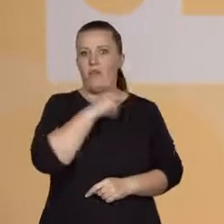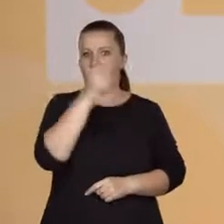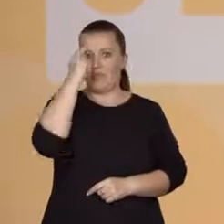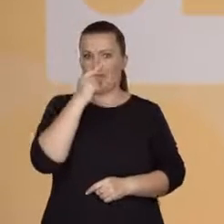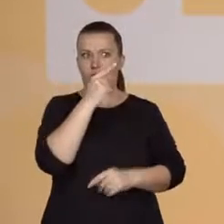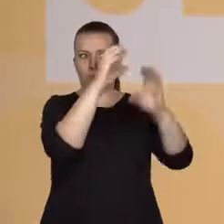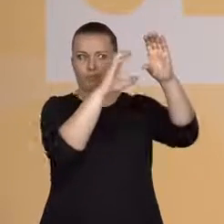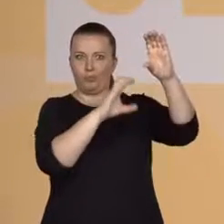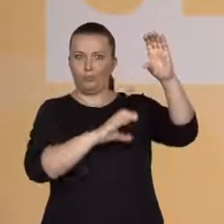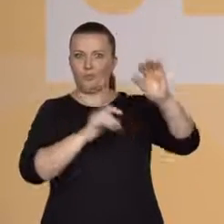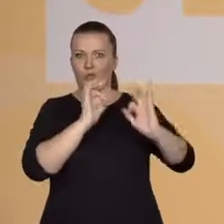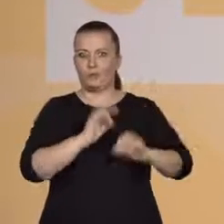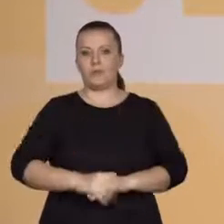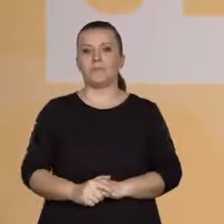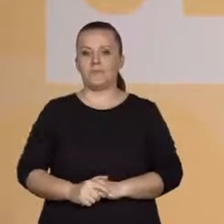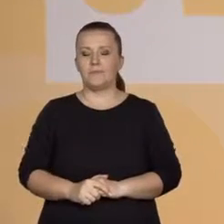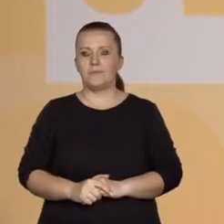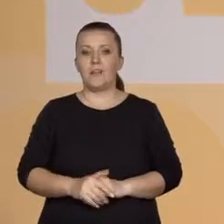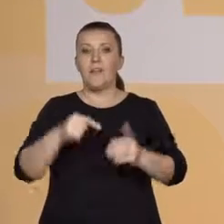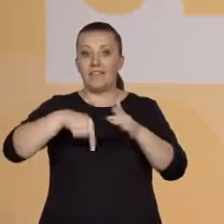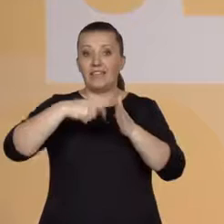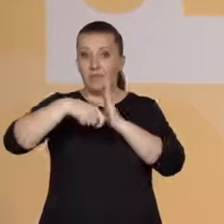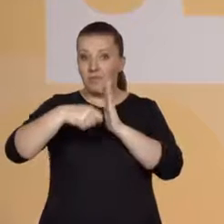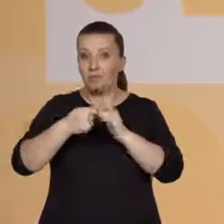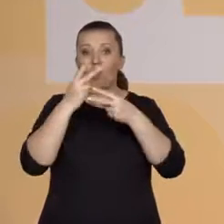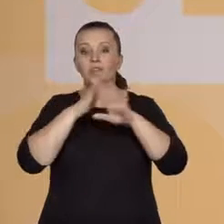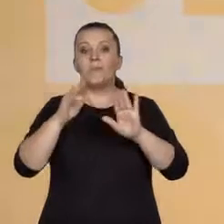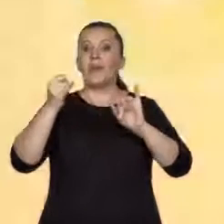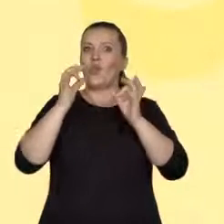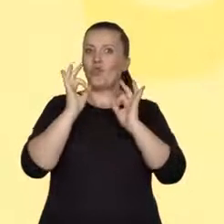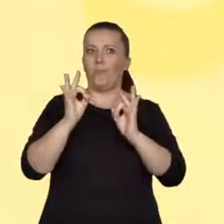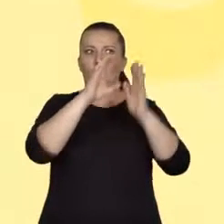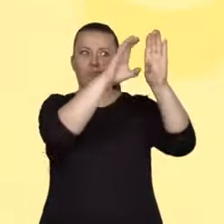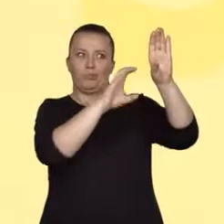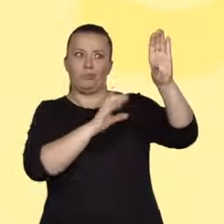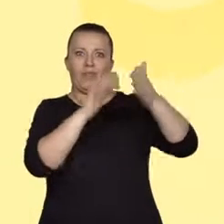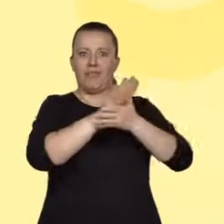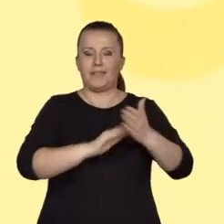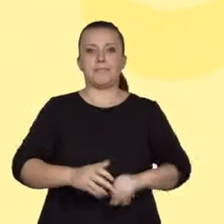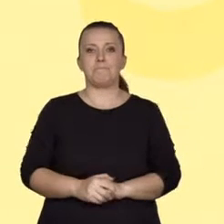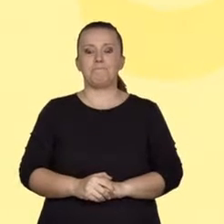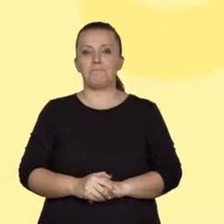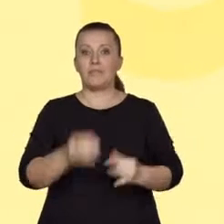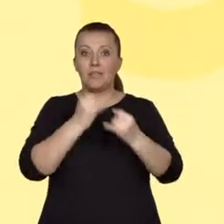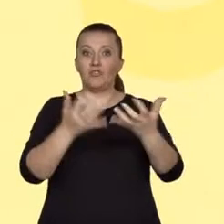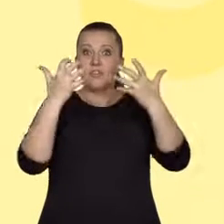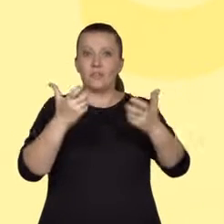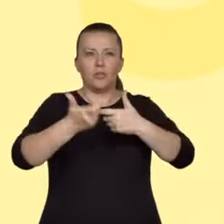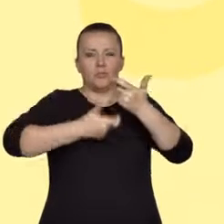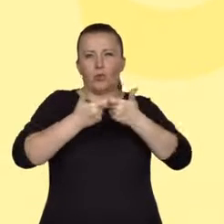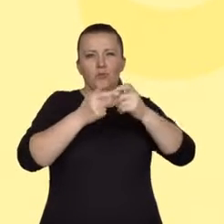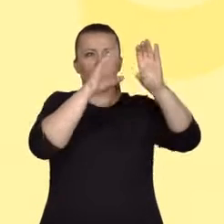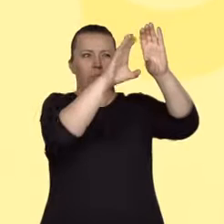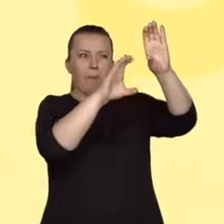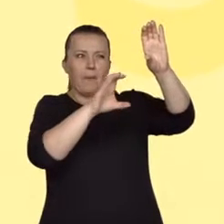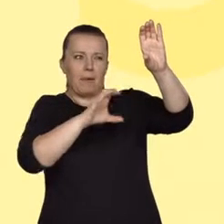W tym filmie przedstawimy jedynie niektóre dobre praktyki związane z umiejętnością komponowania tekstów. Przygotowując się do opracowania zamysłu kompozycyjnego,